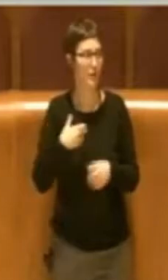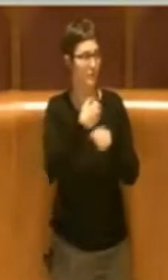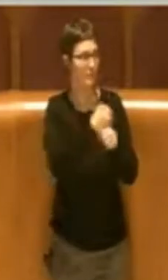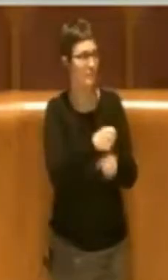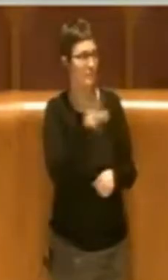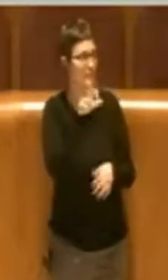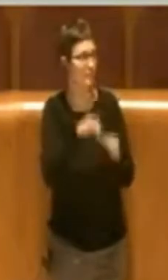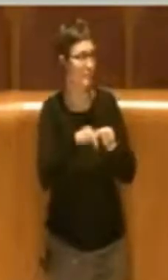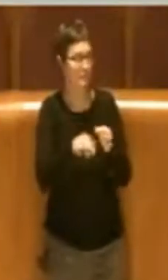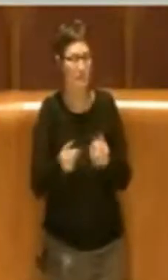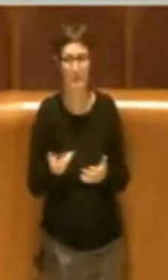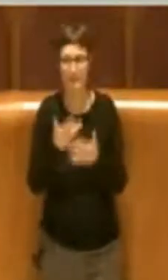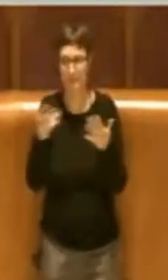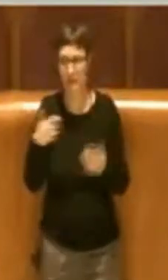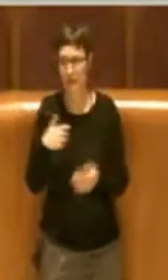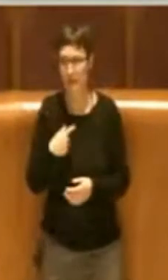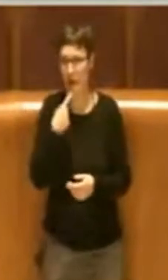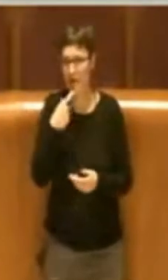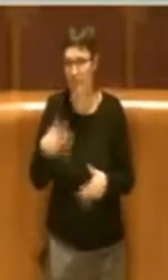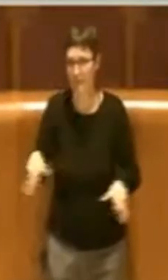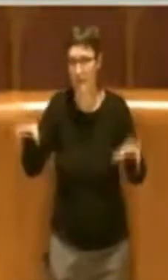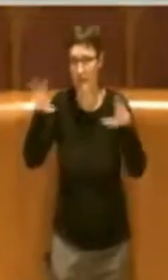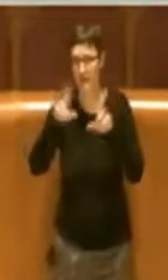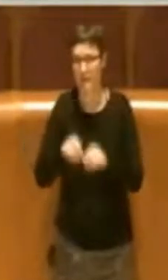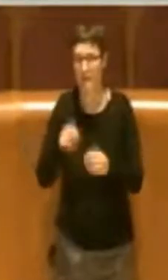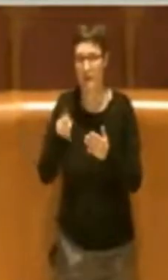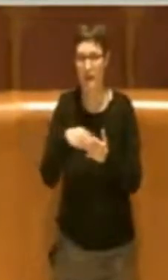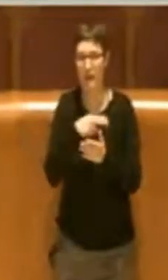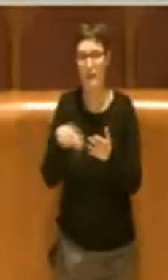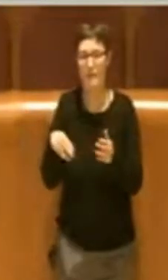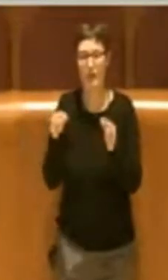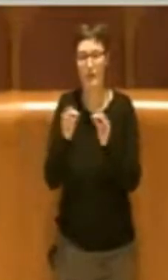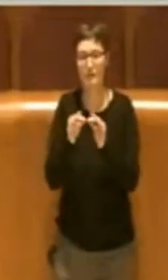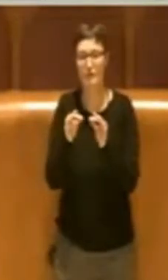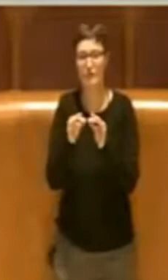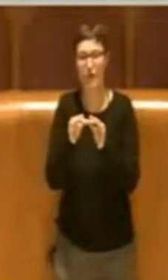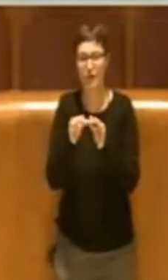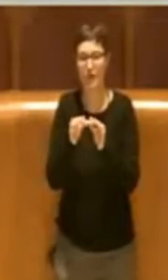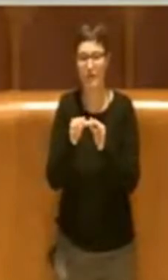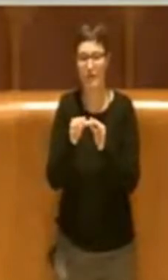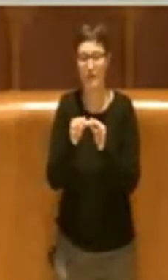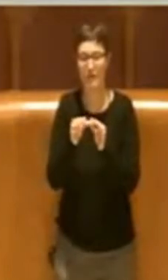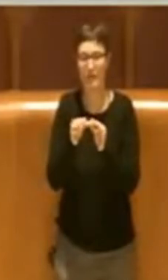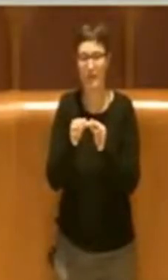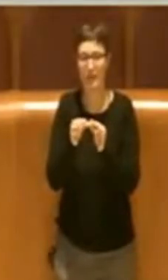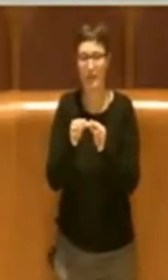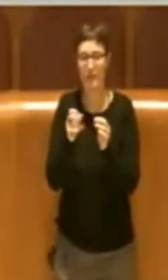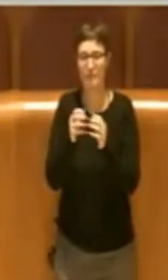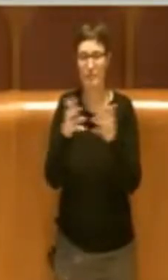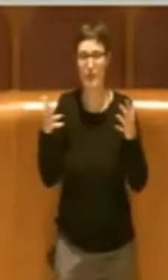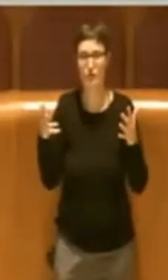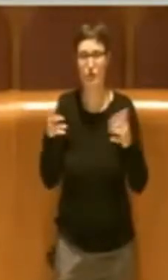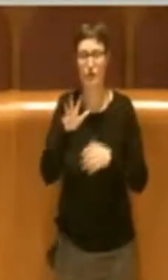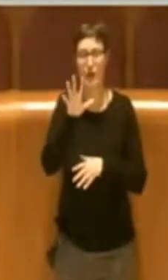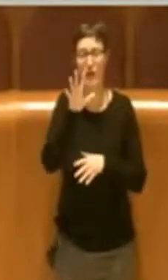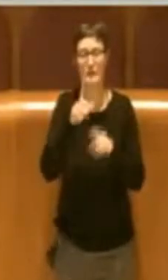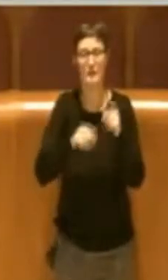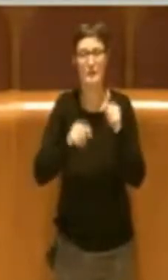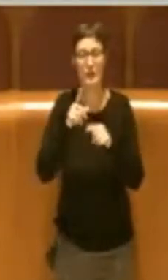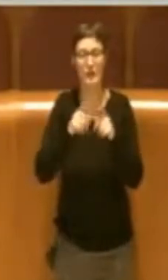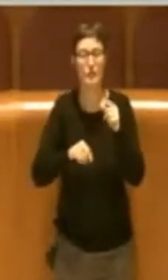Chiaramente ribadisco il voto favolevole della maggioranza 5 Stelle e spero anche delle